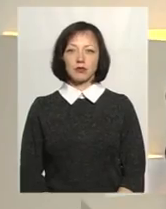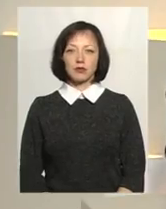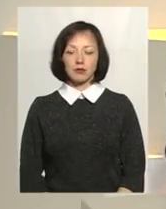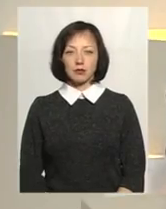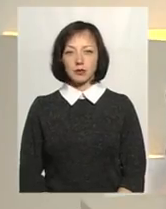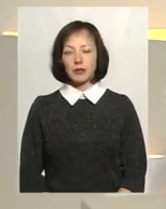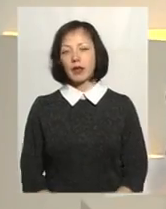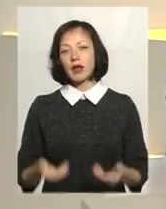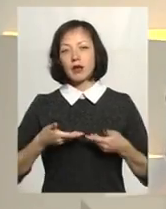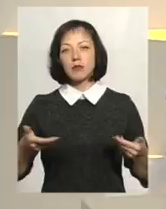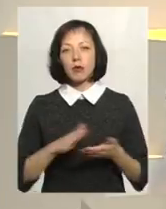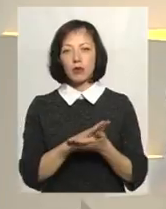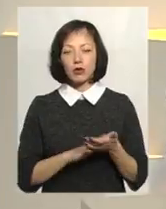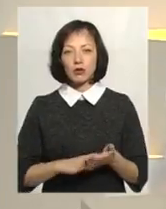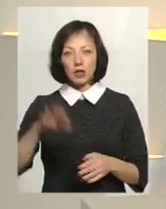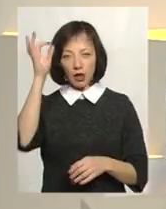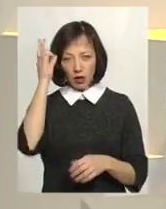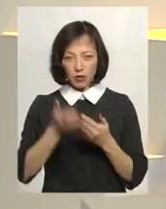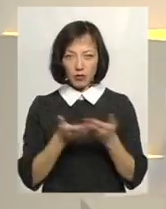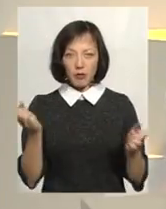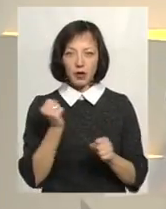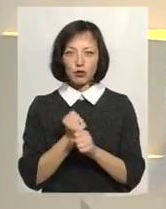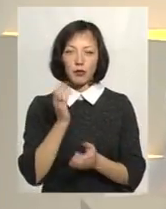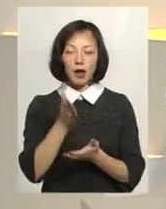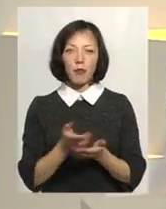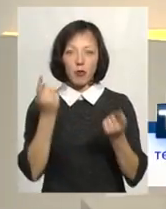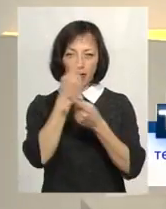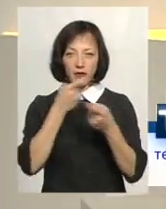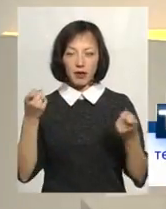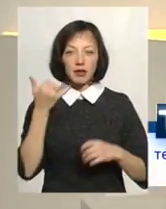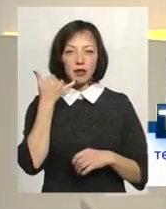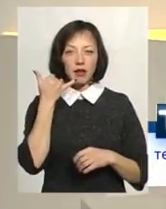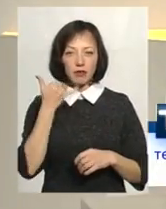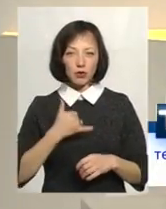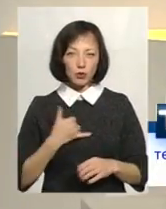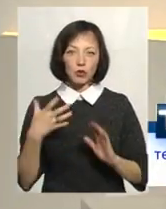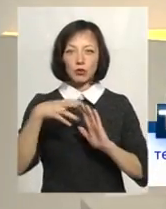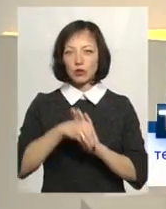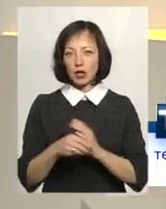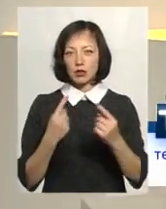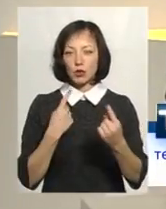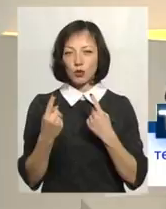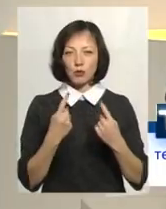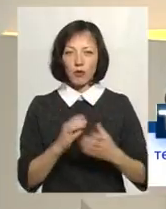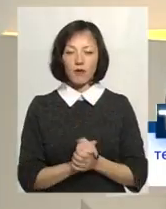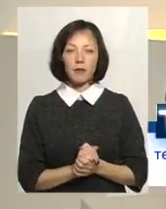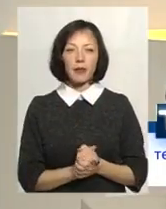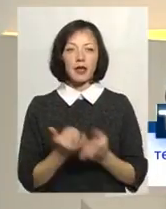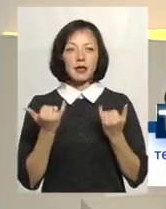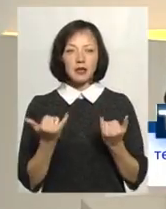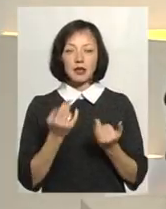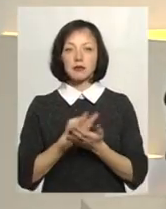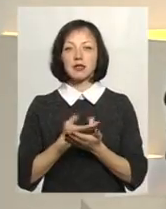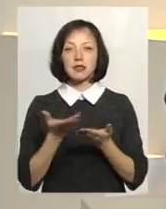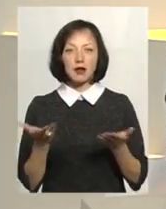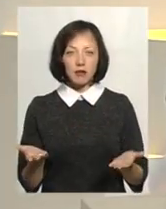Ми продовжуємо, нагадую телеглядачам, що працюємо з вами у прямому ефірі. Телефонуйте, долучайтесь до розмови. А зараз я вам хочу